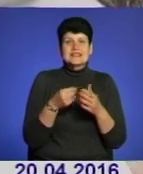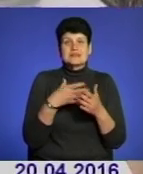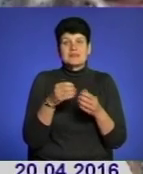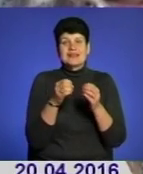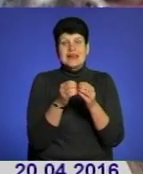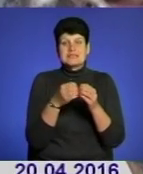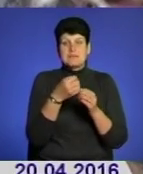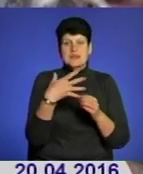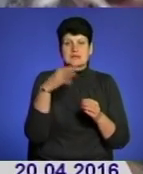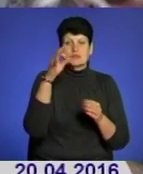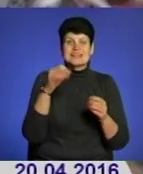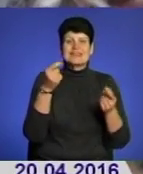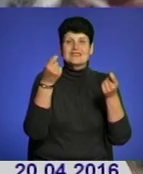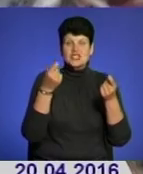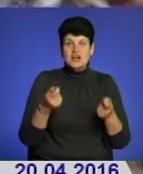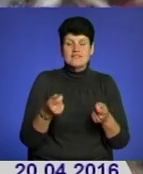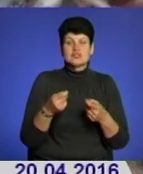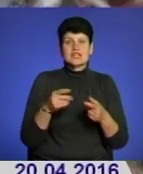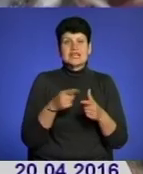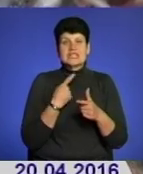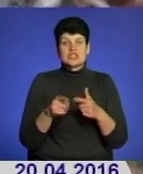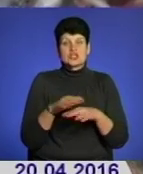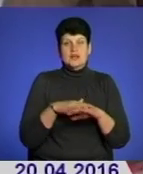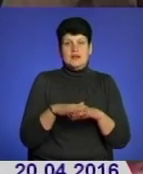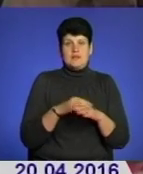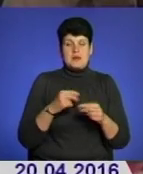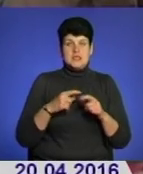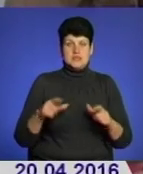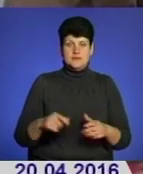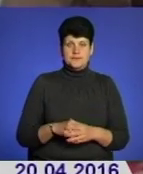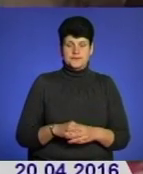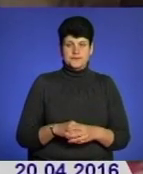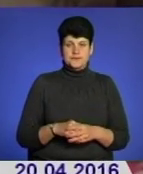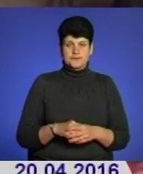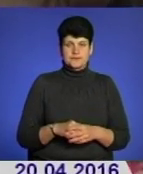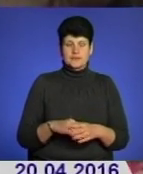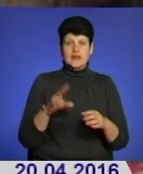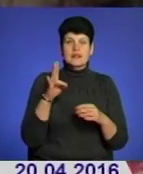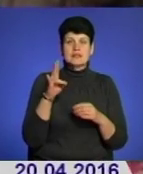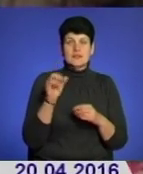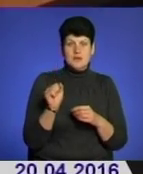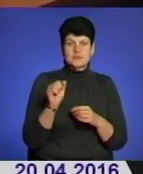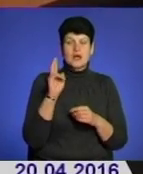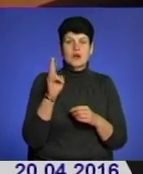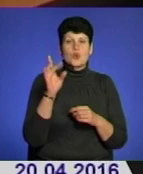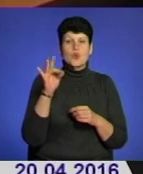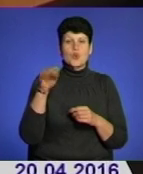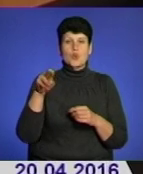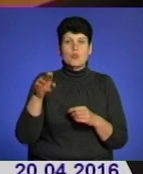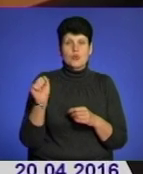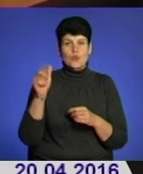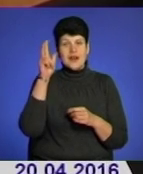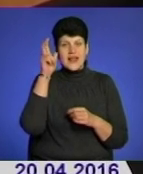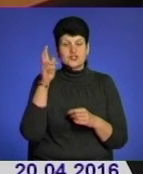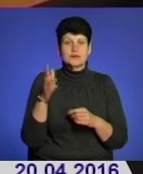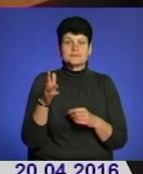% дешевше, ніж на ринках та в магазинах. На крупу, основна крупа – це гречка,